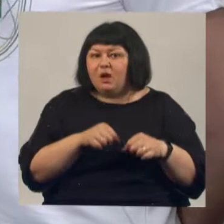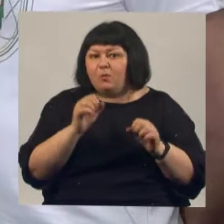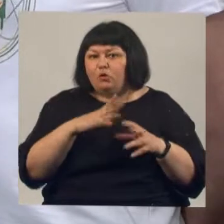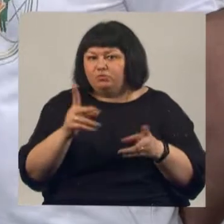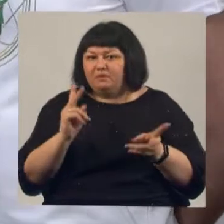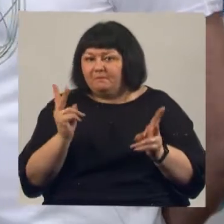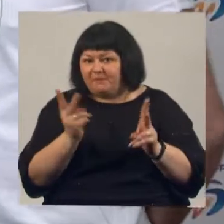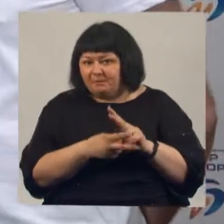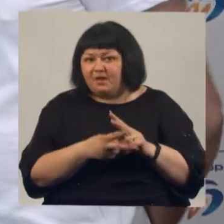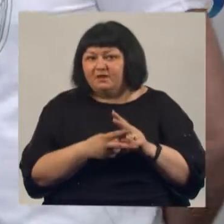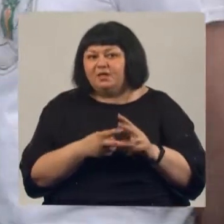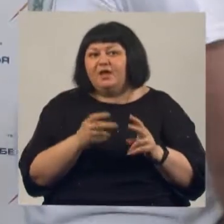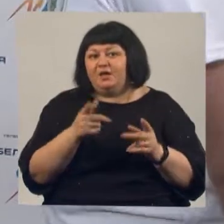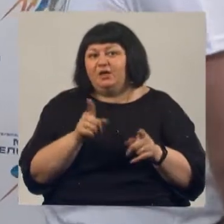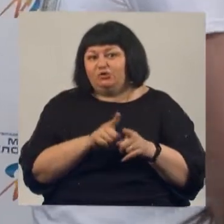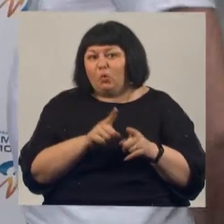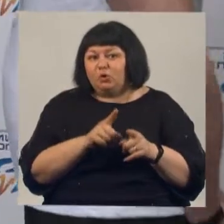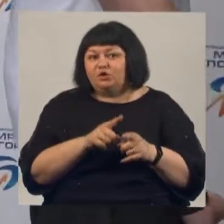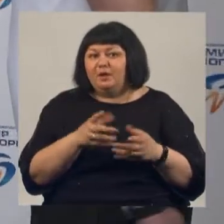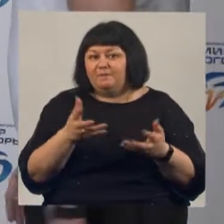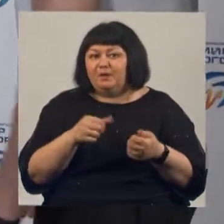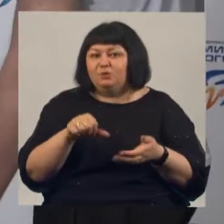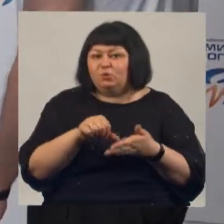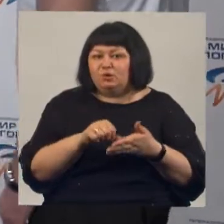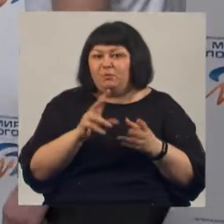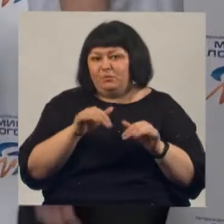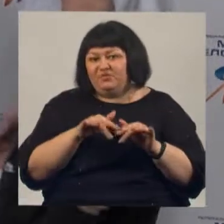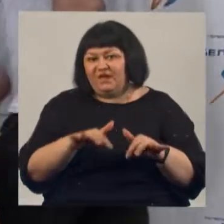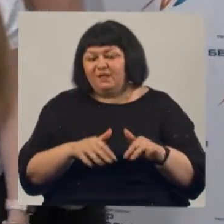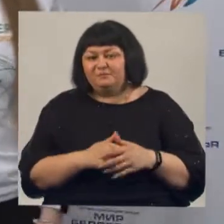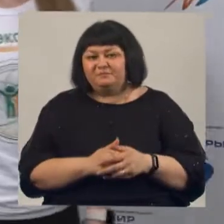смените, и как-то тоже теперь не только словом, но и делом поможем.